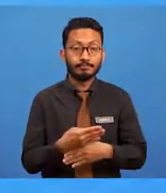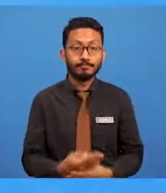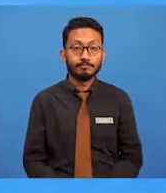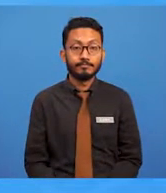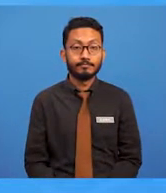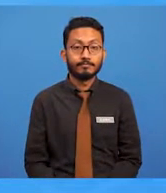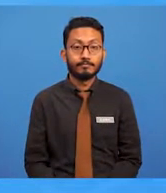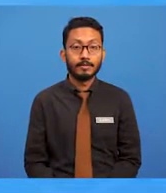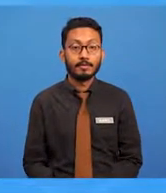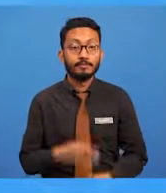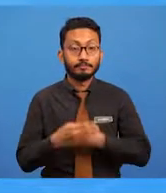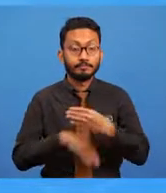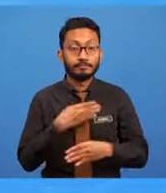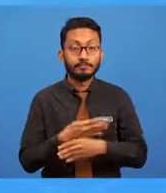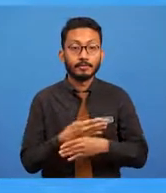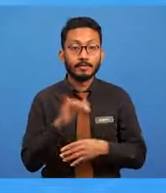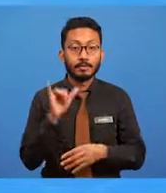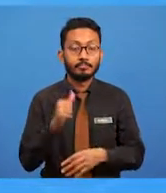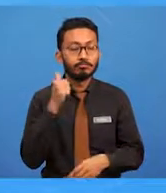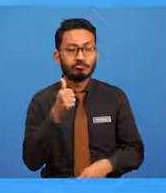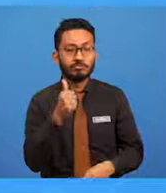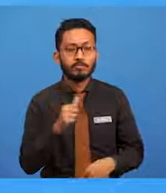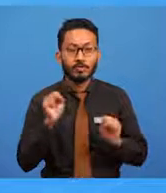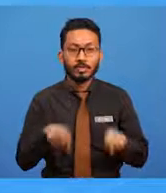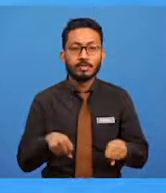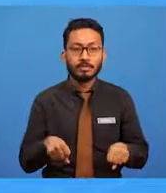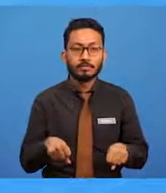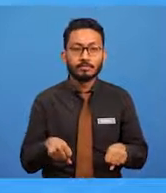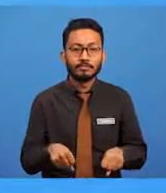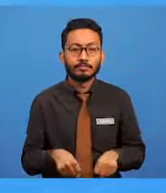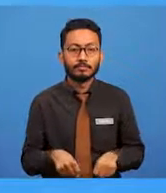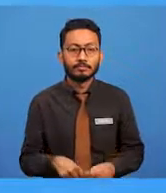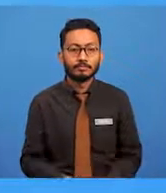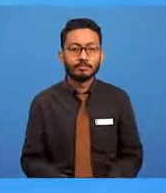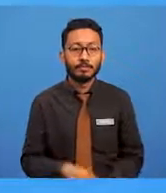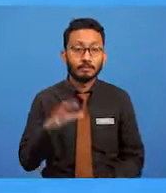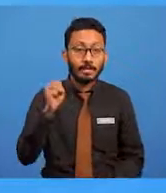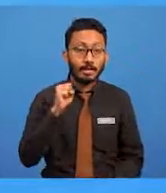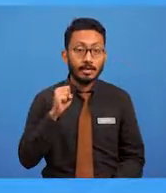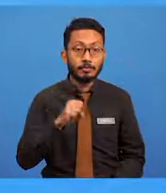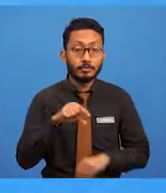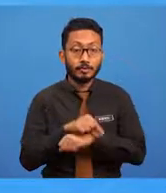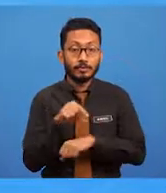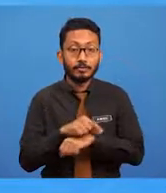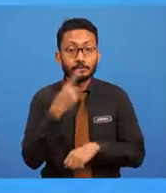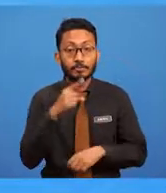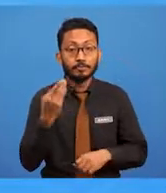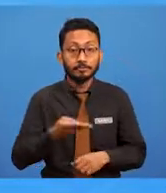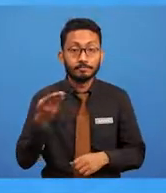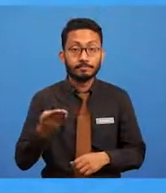Pembungkusan yang bagus boleh menarik perhatian pengguna untuk membeli produk tersebut.